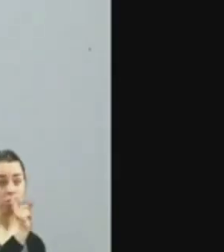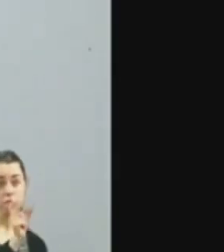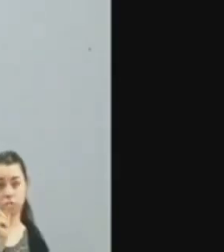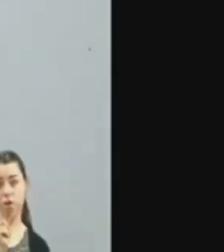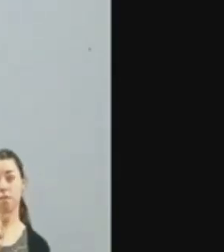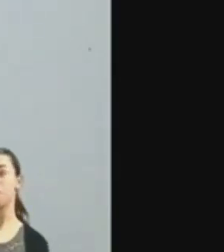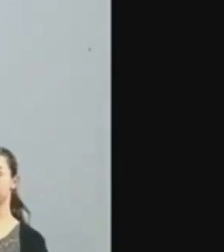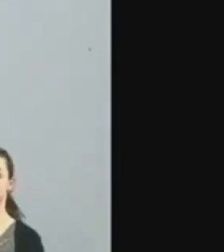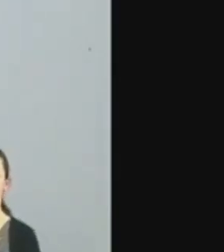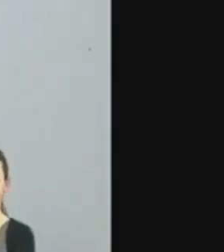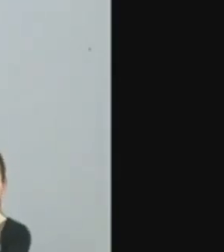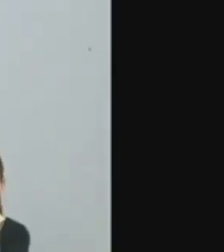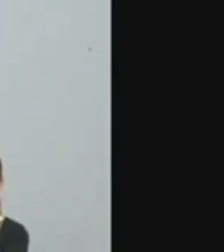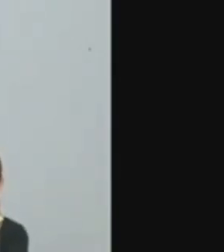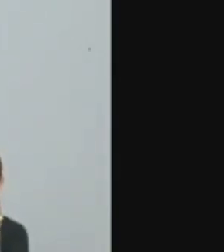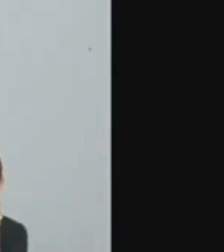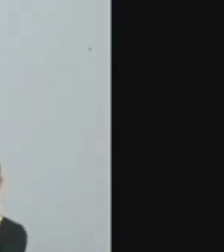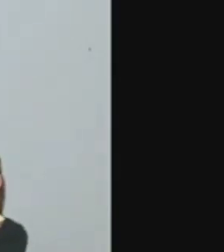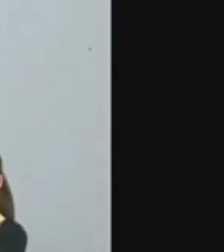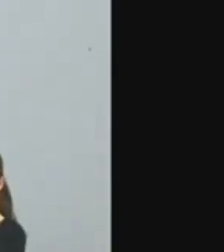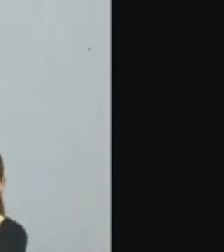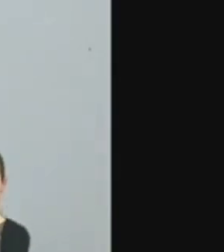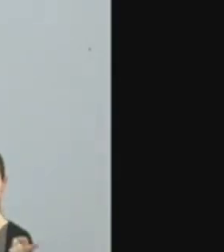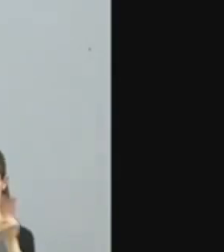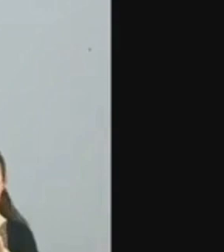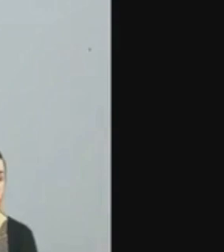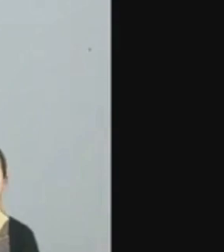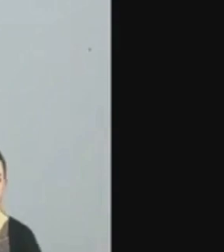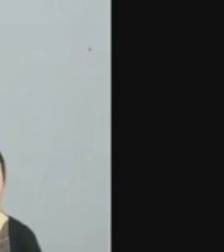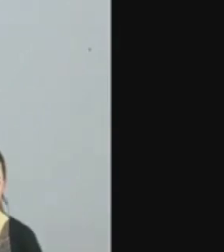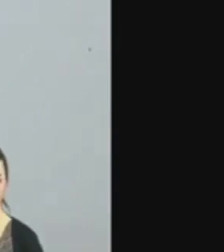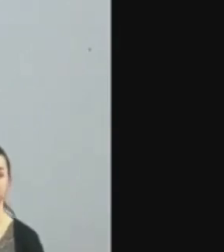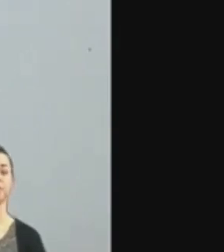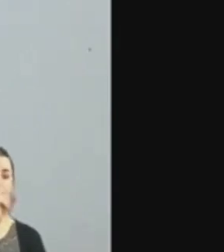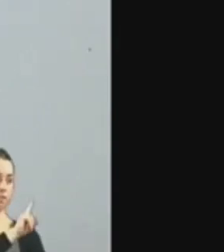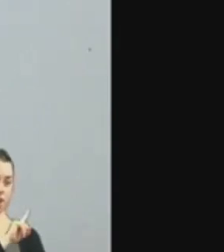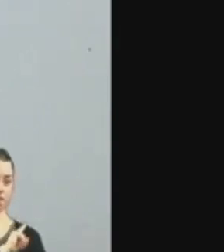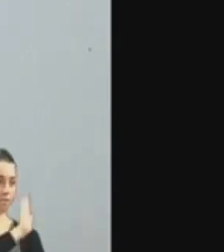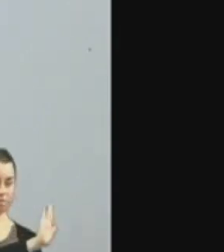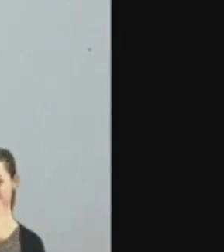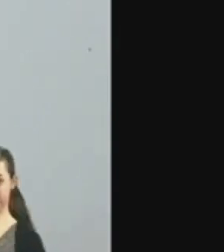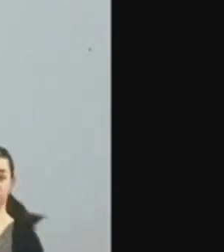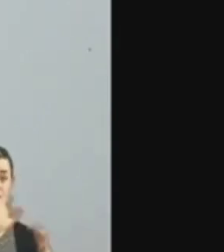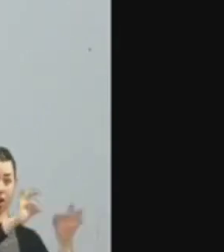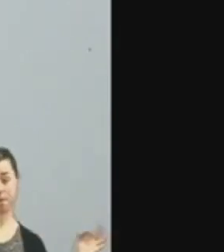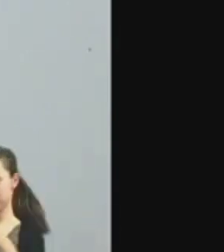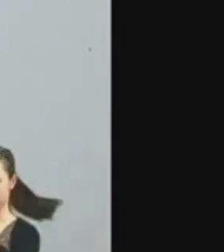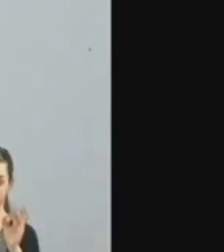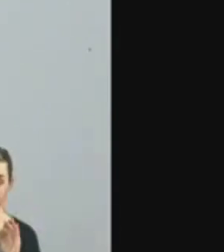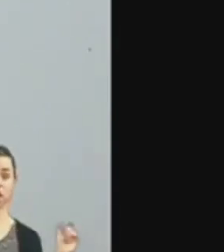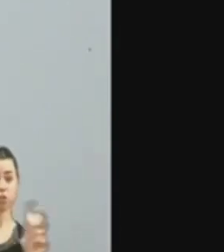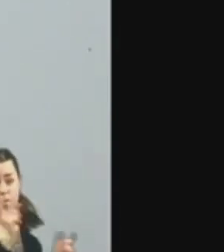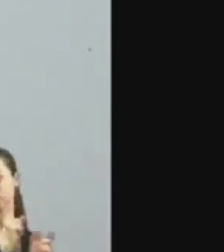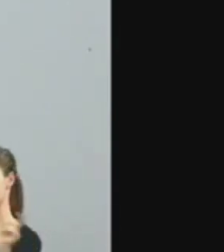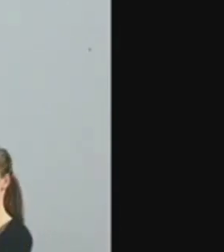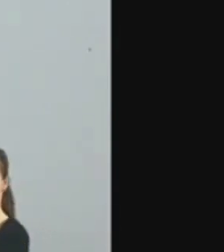Český znakový jazyk má svůj vlastní slovosled a gramatiku. Je to jako, když vezmete anglickou větu a